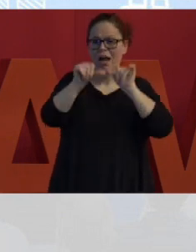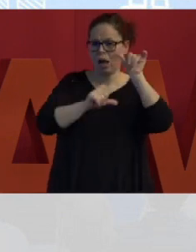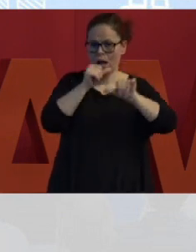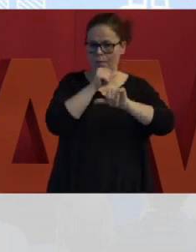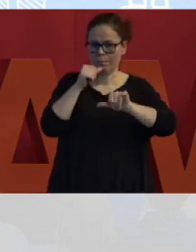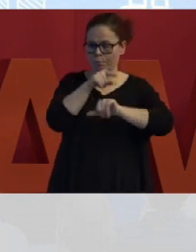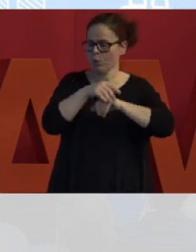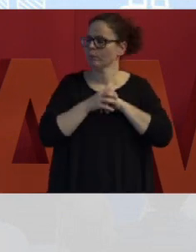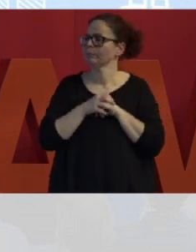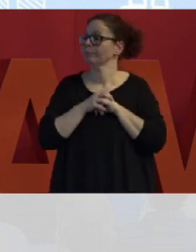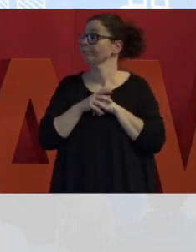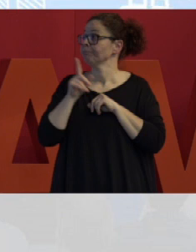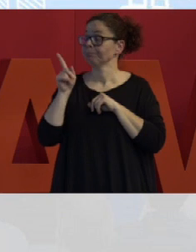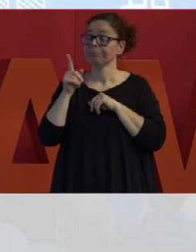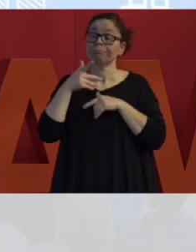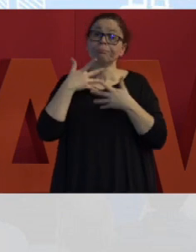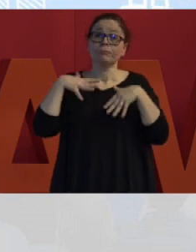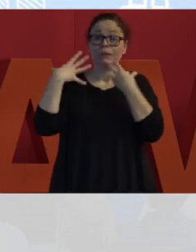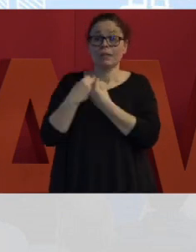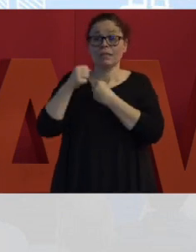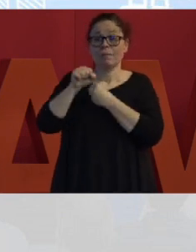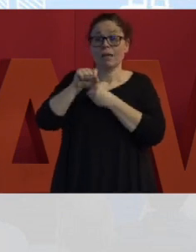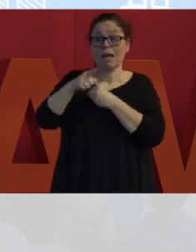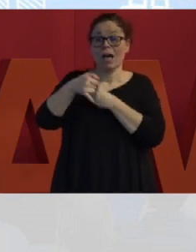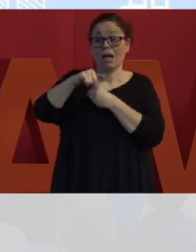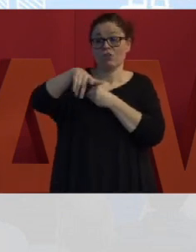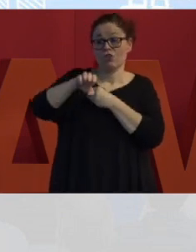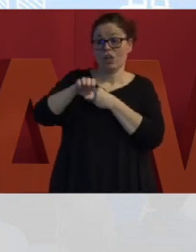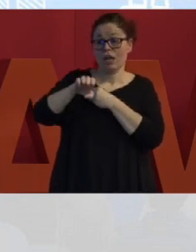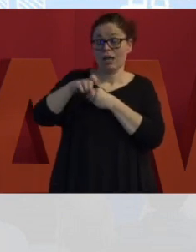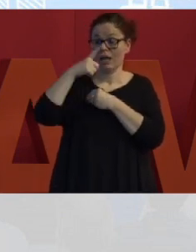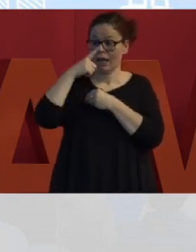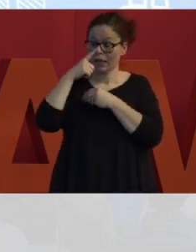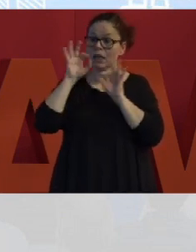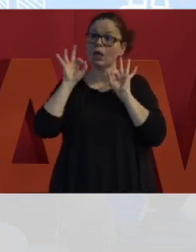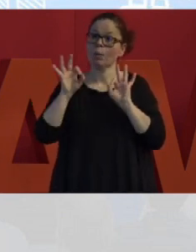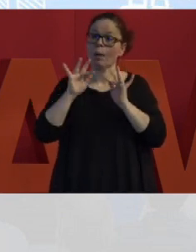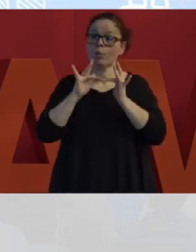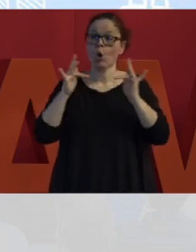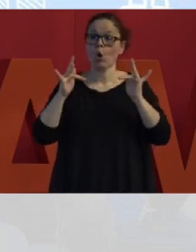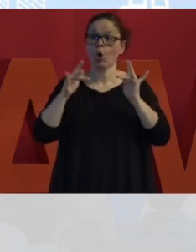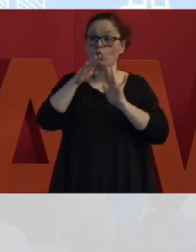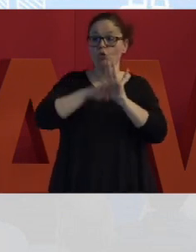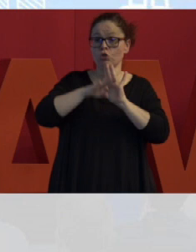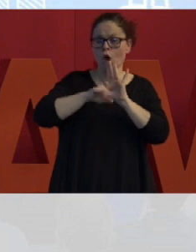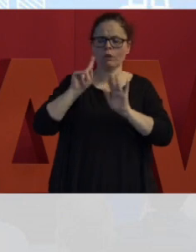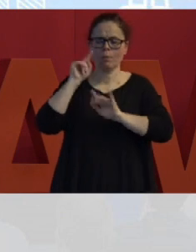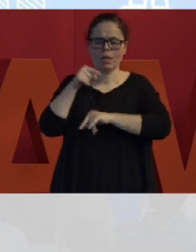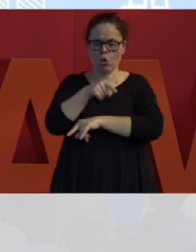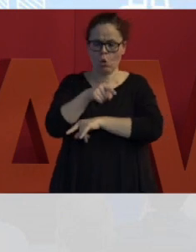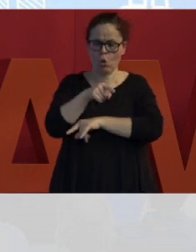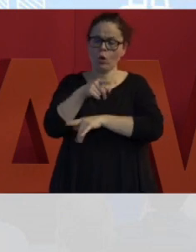Con Agile quindi riusciamo a sviluppare del software migliore grazie a questi cicli di sviluppo incrementali e